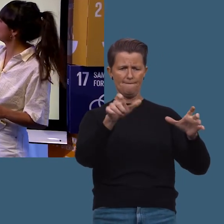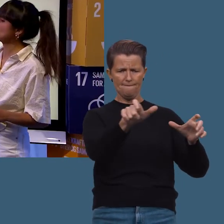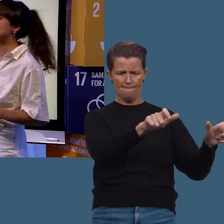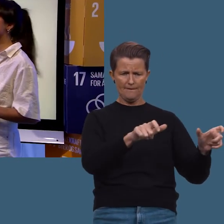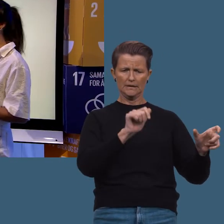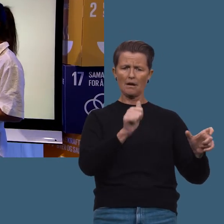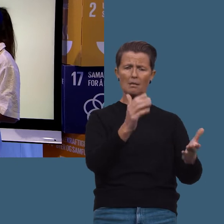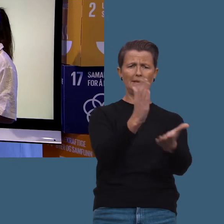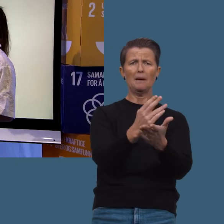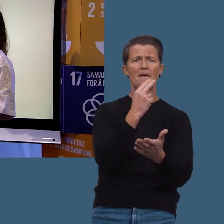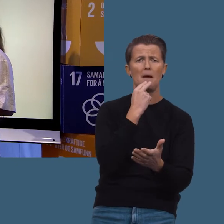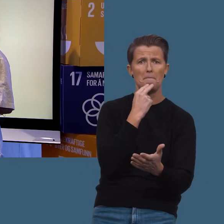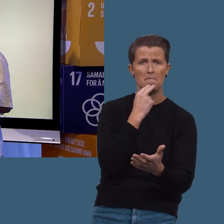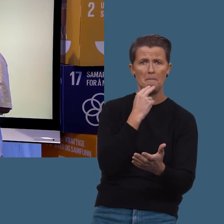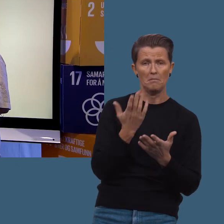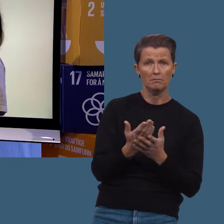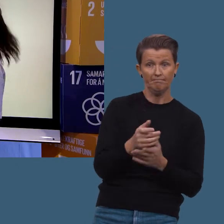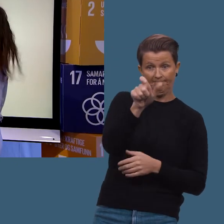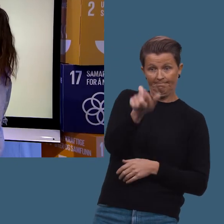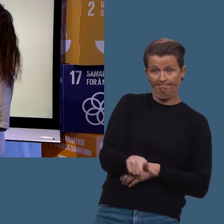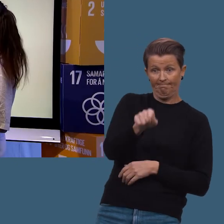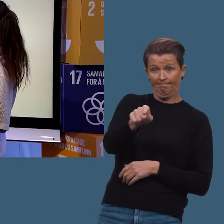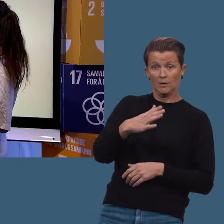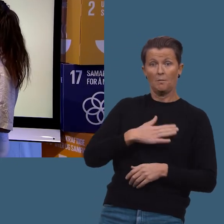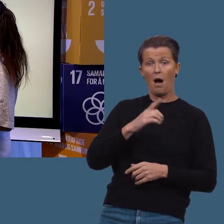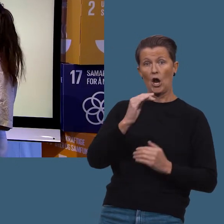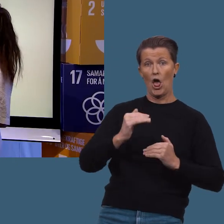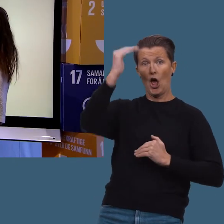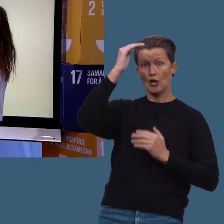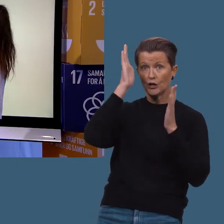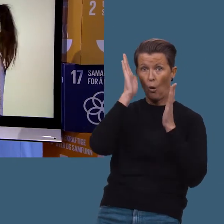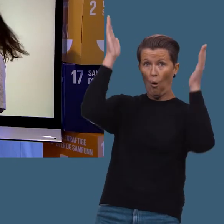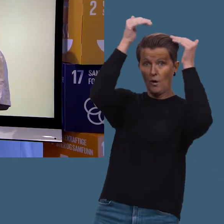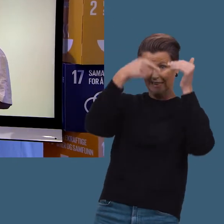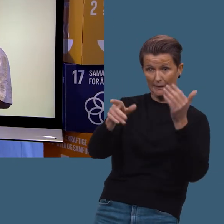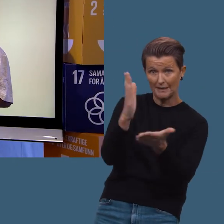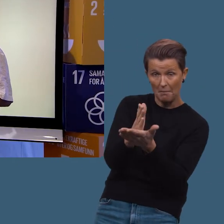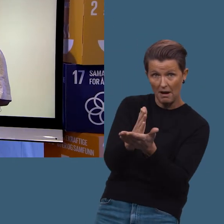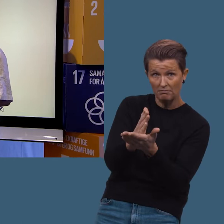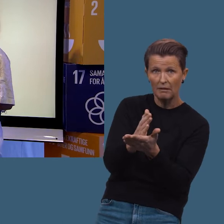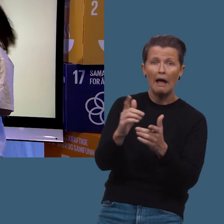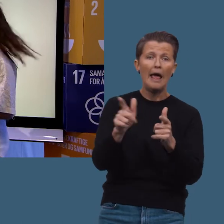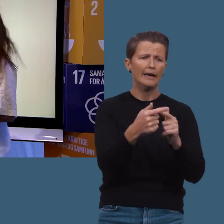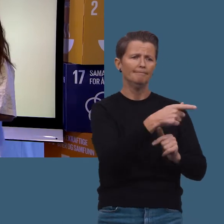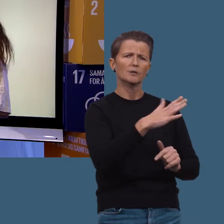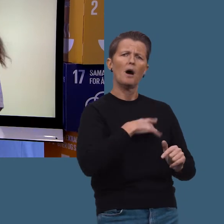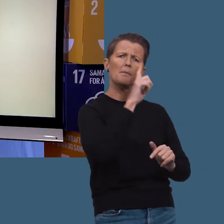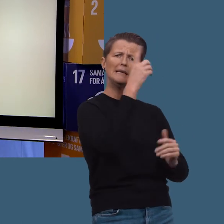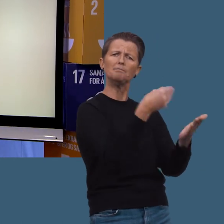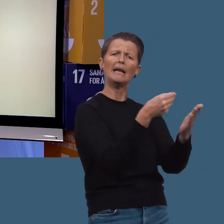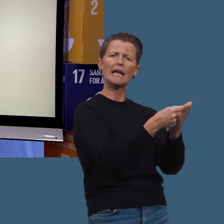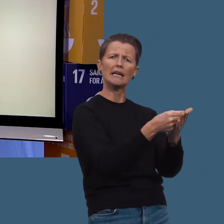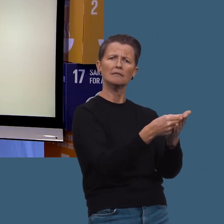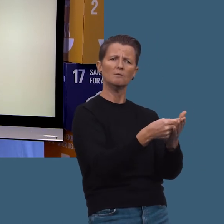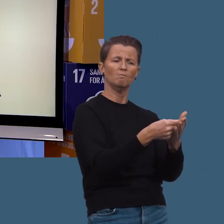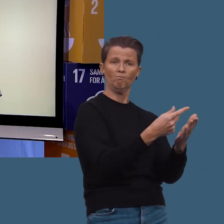synes vi burde bestemme? Burde det være de med høyest hår som bestemmer? Eller de med mest